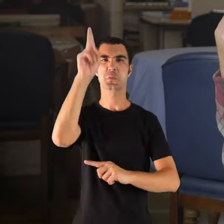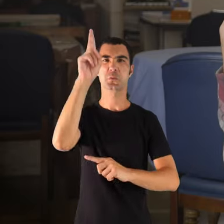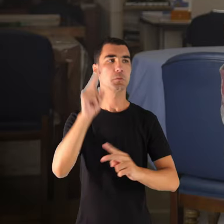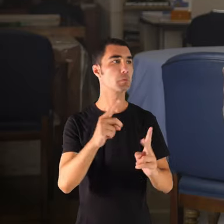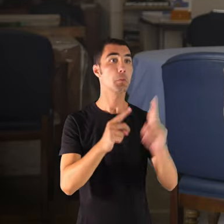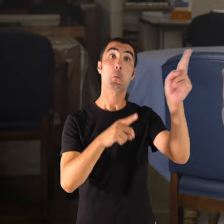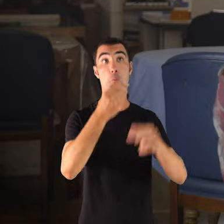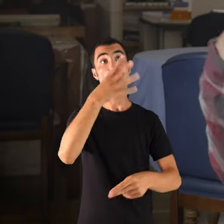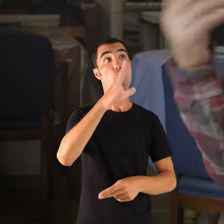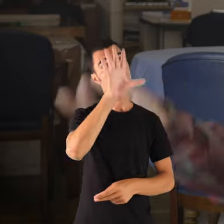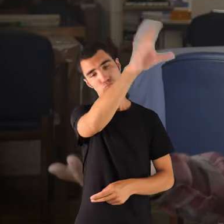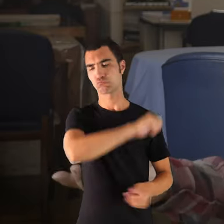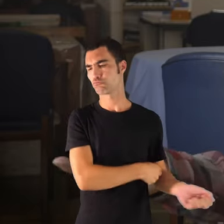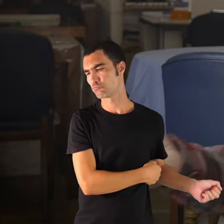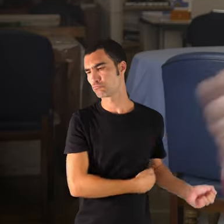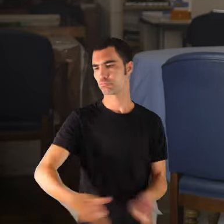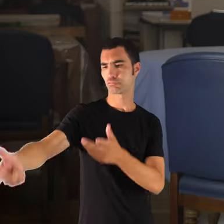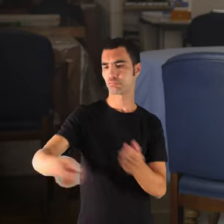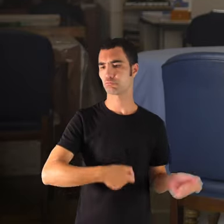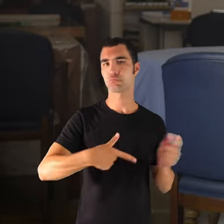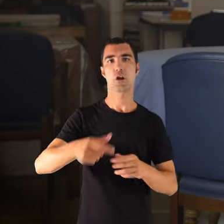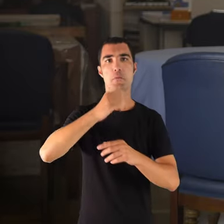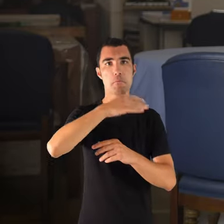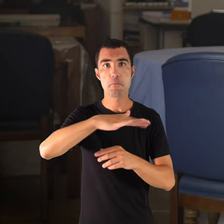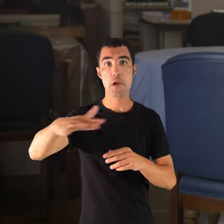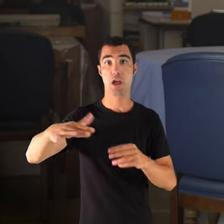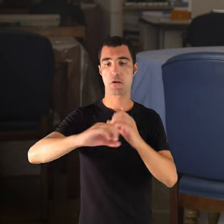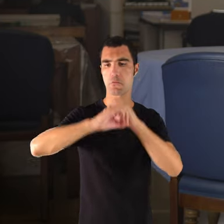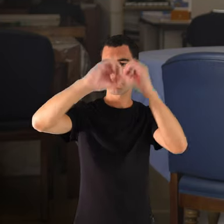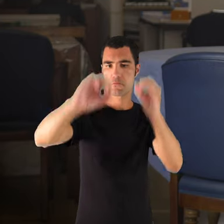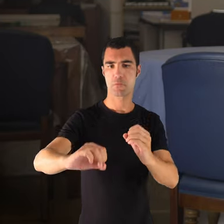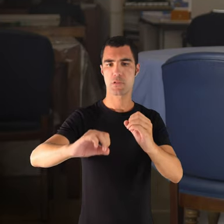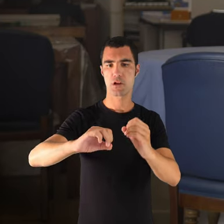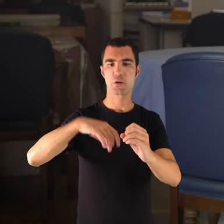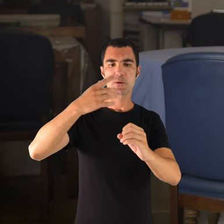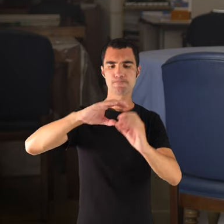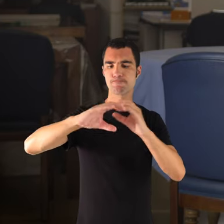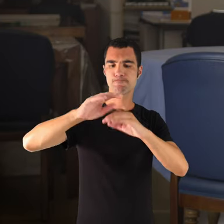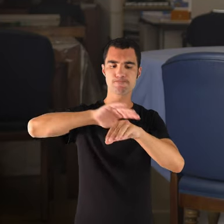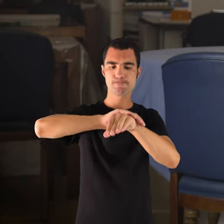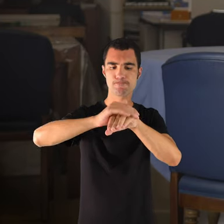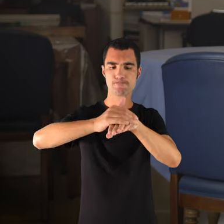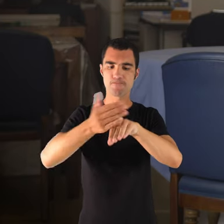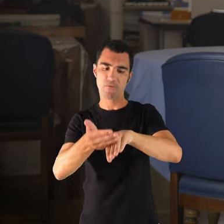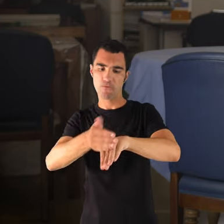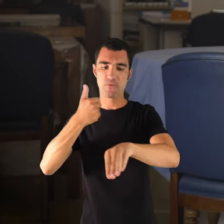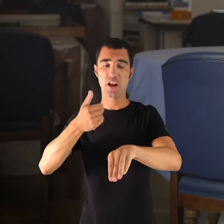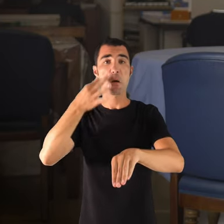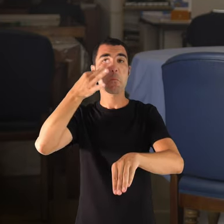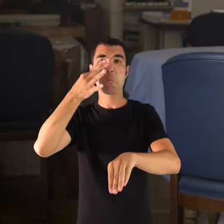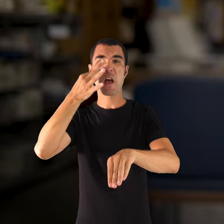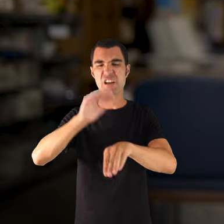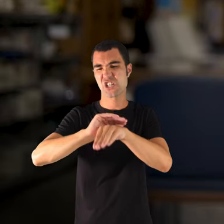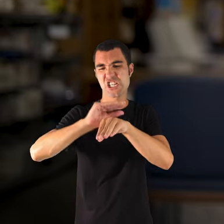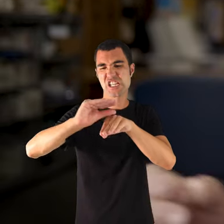treballàvem per avall, el posàvem dintre la mà, després li llevàvem s'escorxa, s'apell, millor dir, perquè l'escorxa